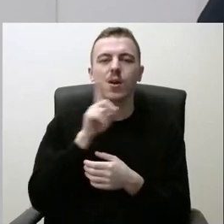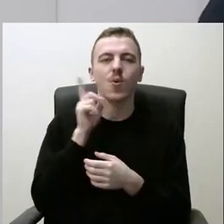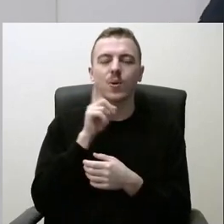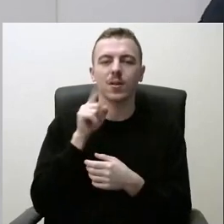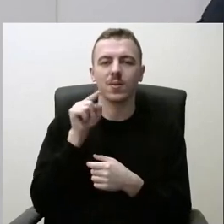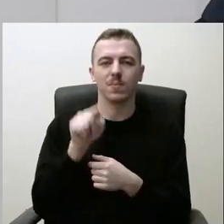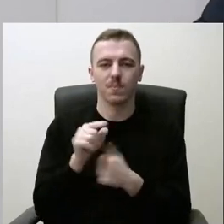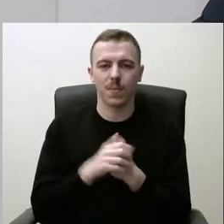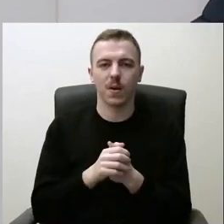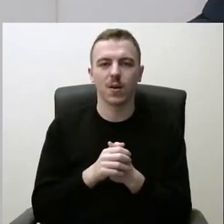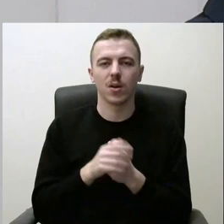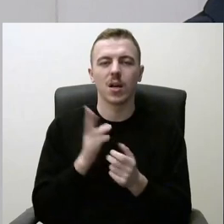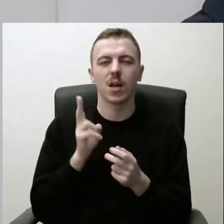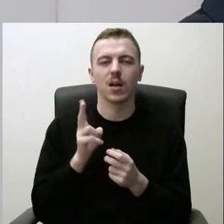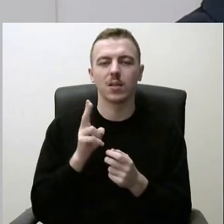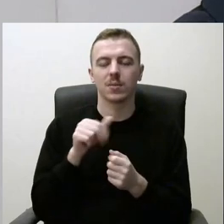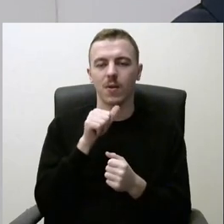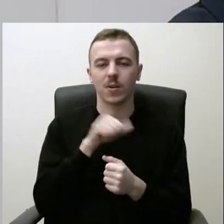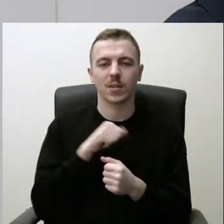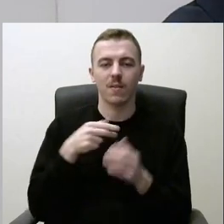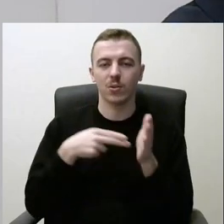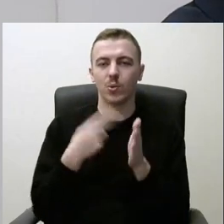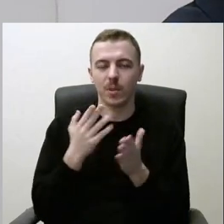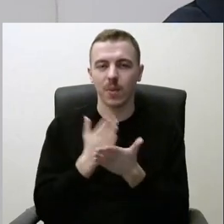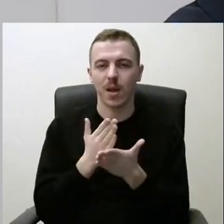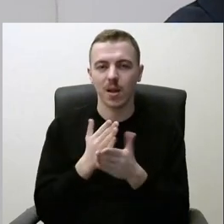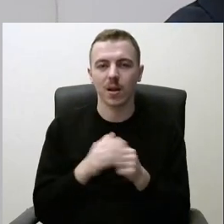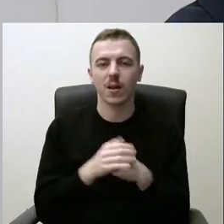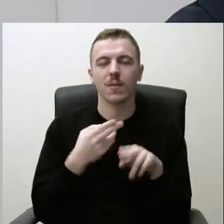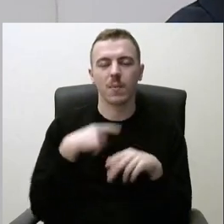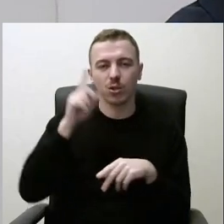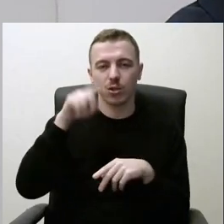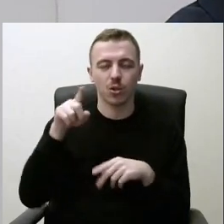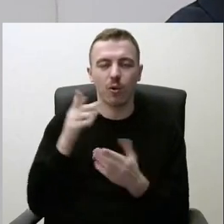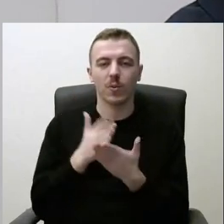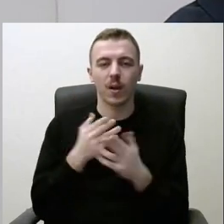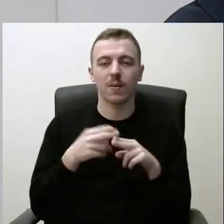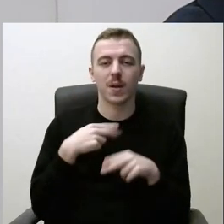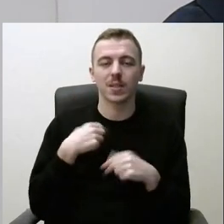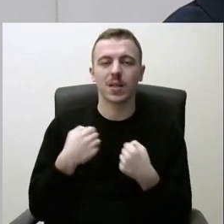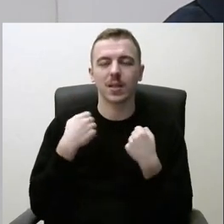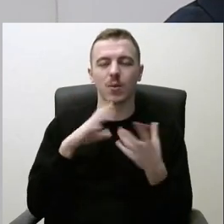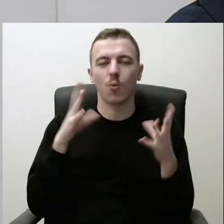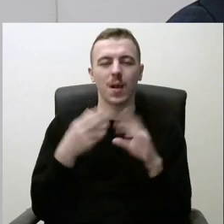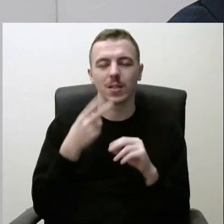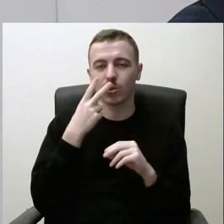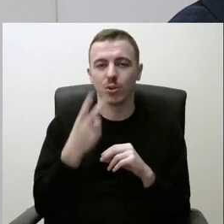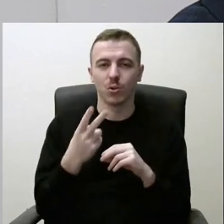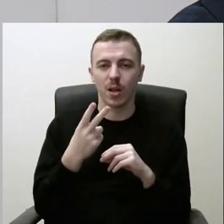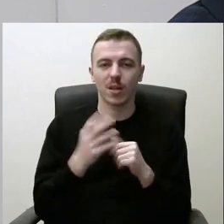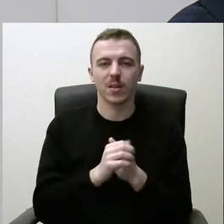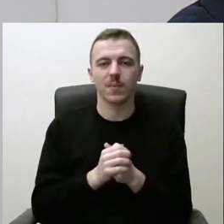kuris kelia ranką prieš save. Mes turbūt irgi tokius dalykus žinome, tai šitoje vietoje stengsime kompleksiškai žiūrėti. Apie tai, kad